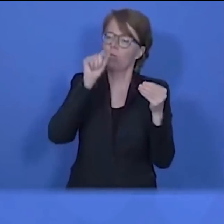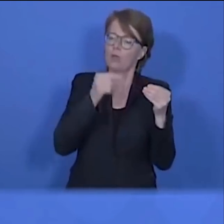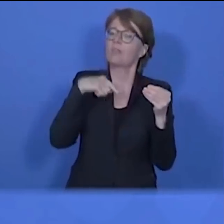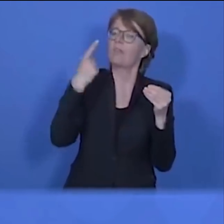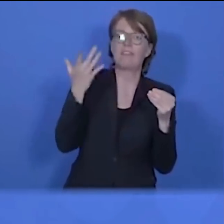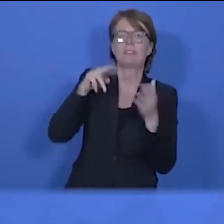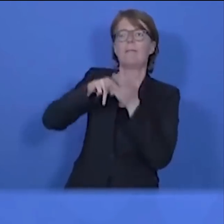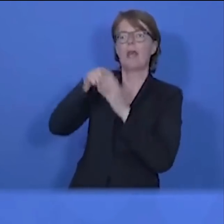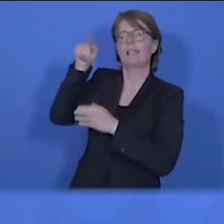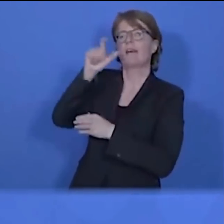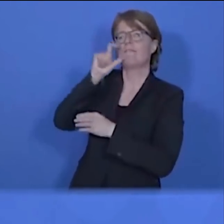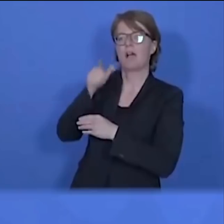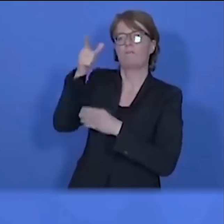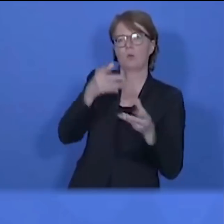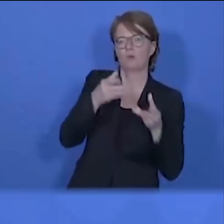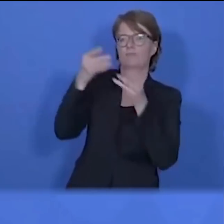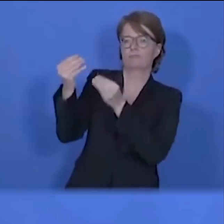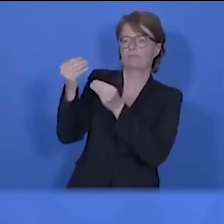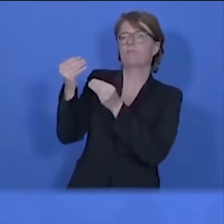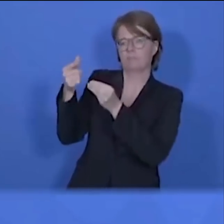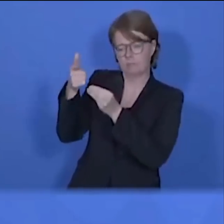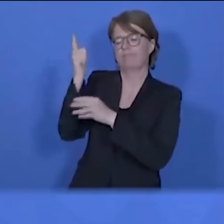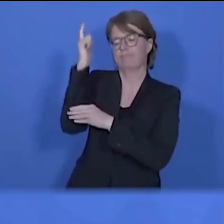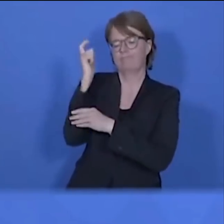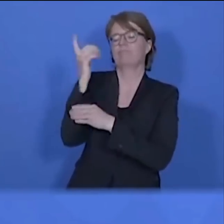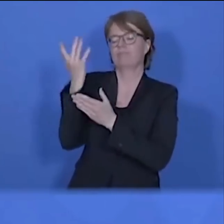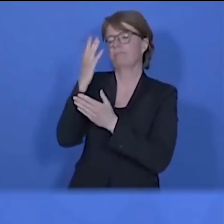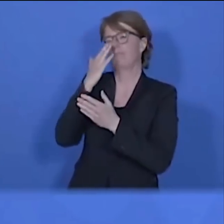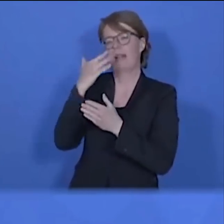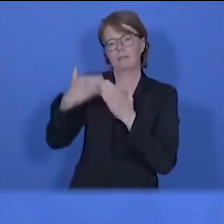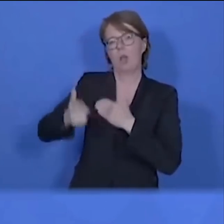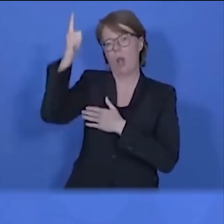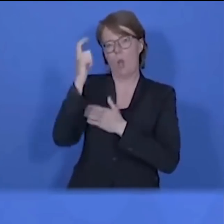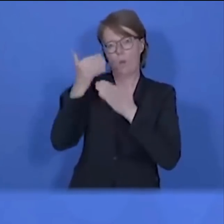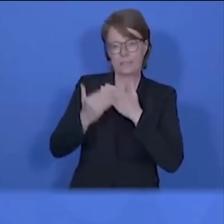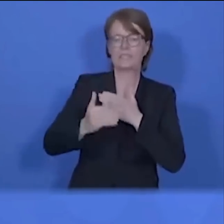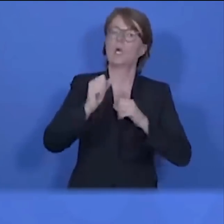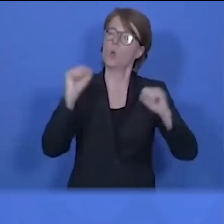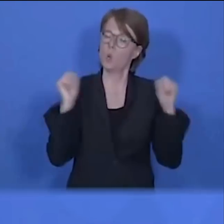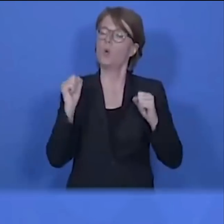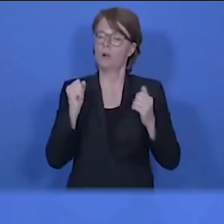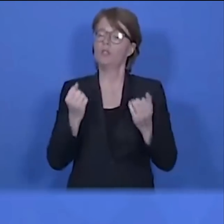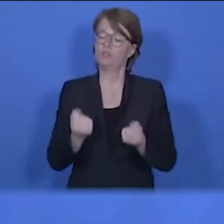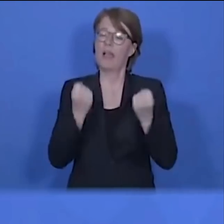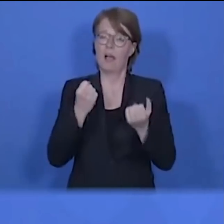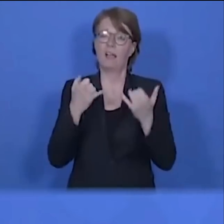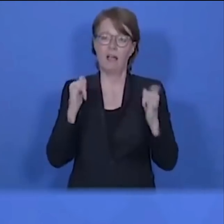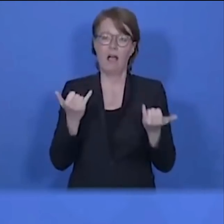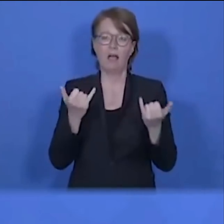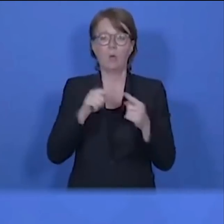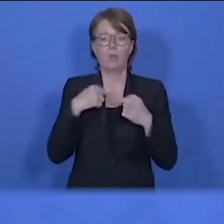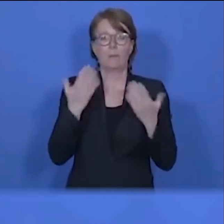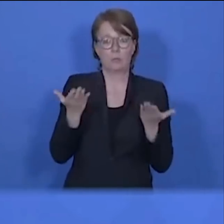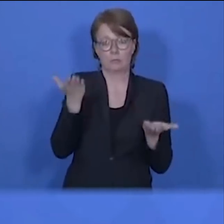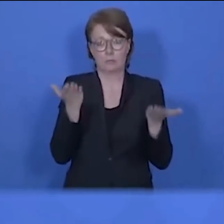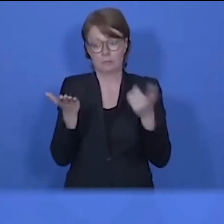der Politik, zu entscheiden, wann es wieder losgehen kann. Und das sind schwierige Entscheidungen, das sind schwierige